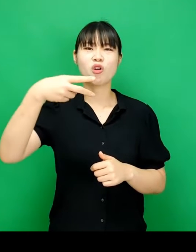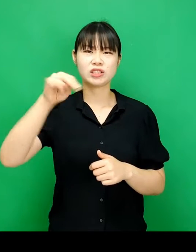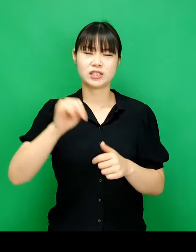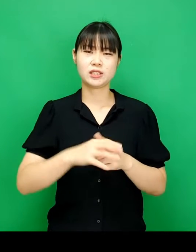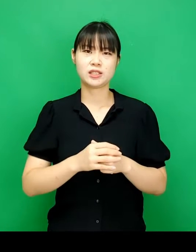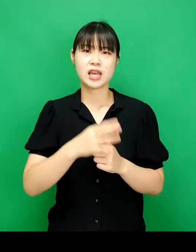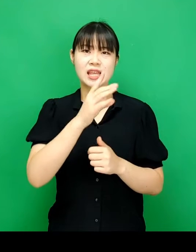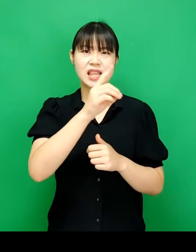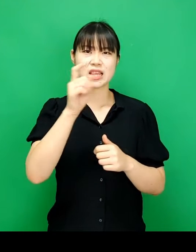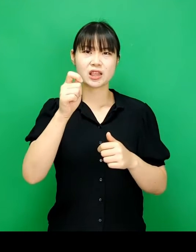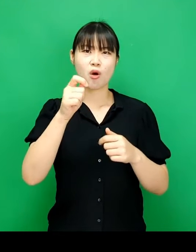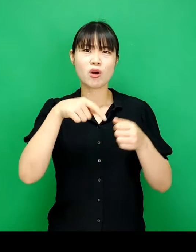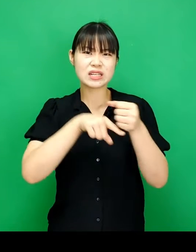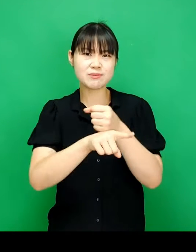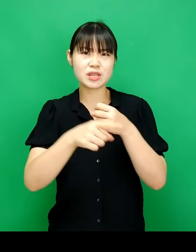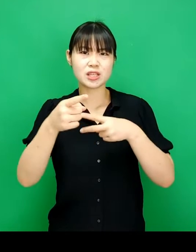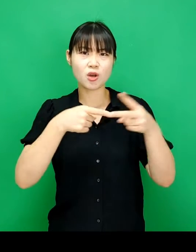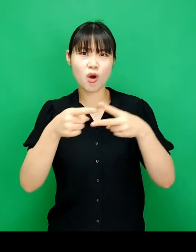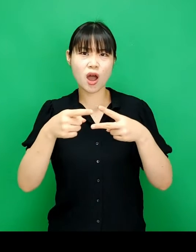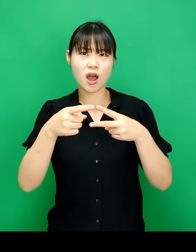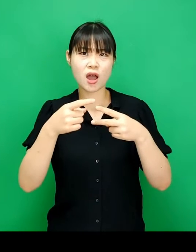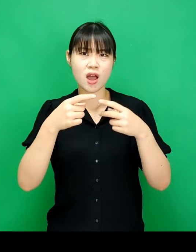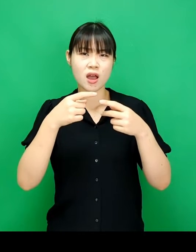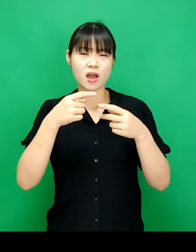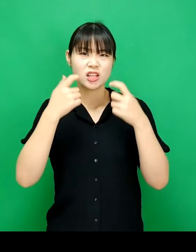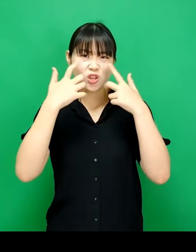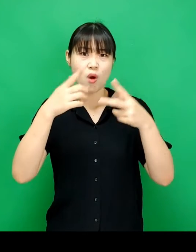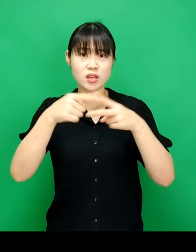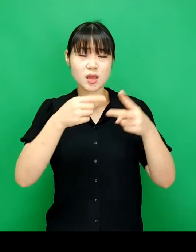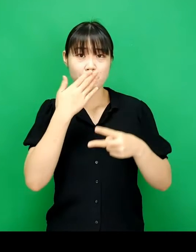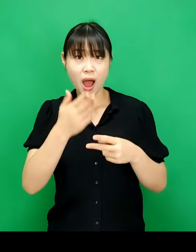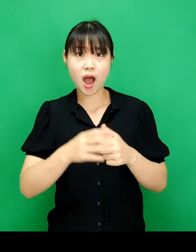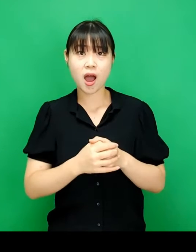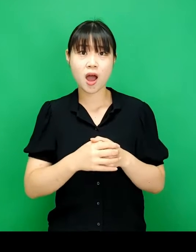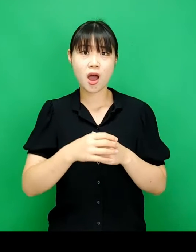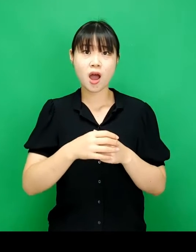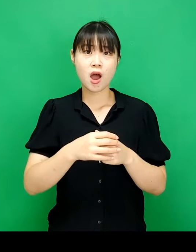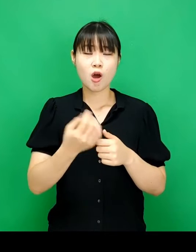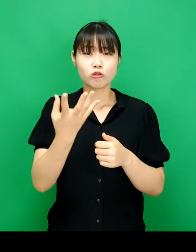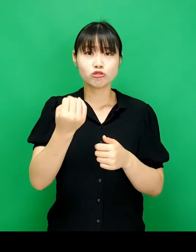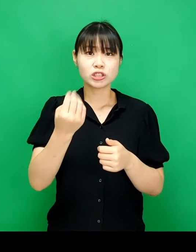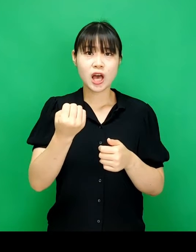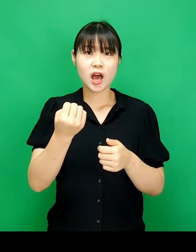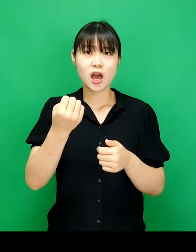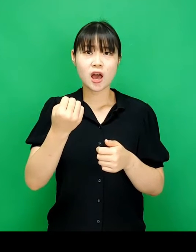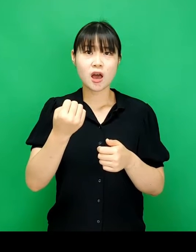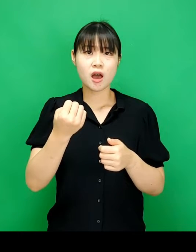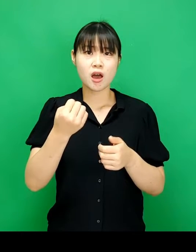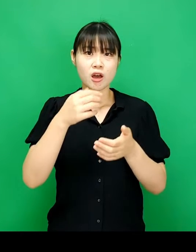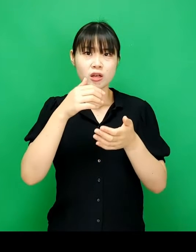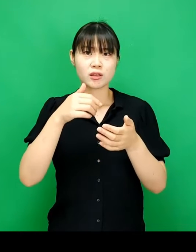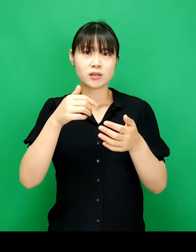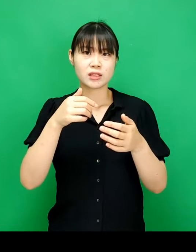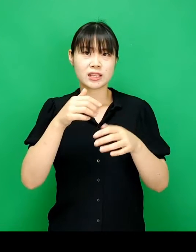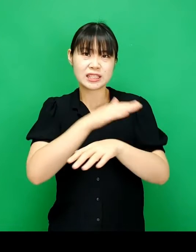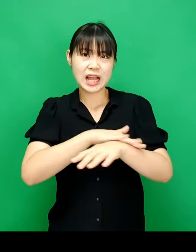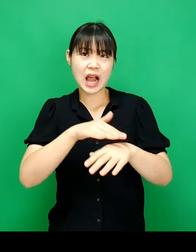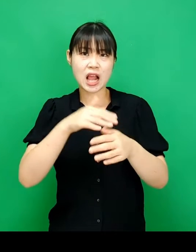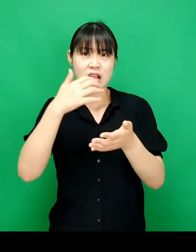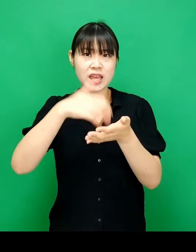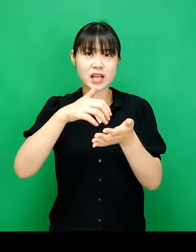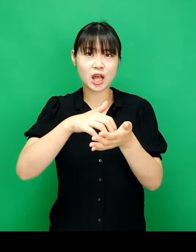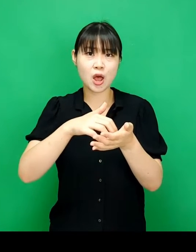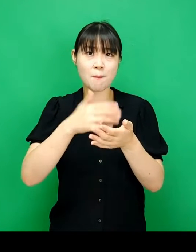리터러시입니다 데이터의 의미를 정확하게 이해할 수 있는가 숫자를 적절한